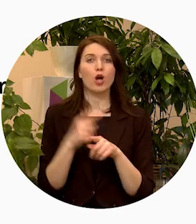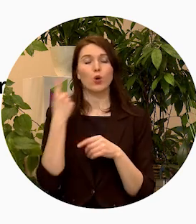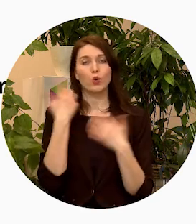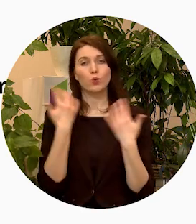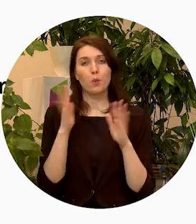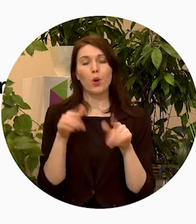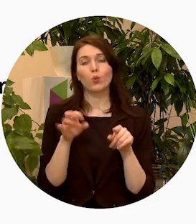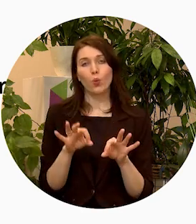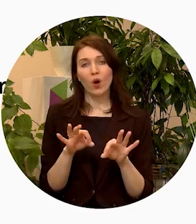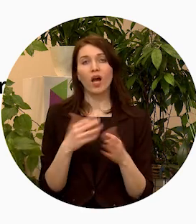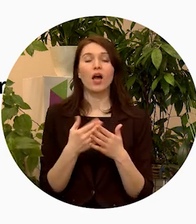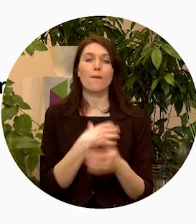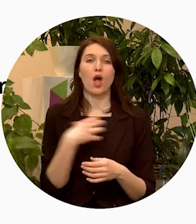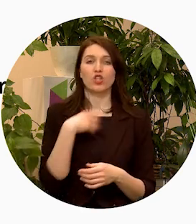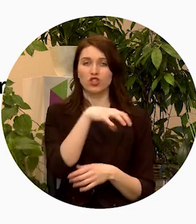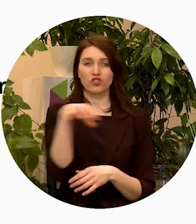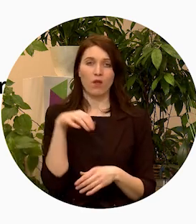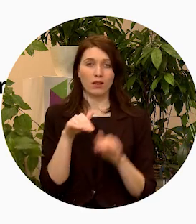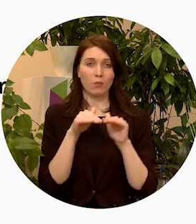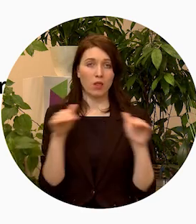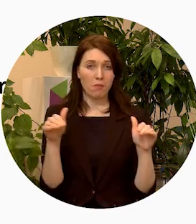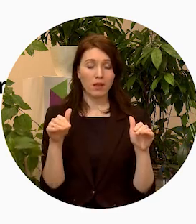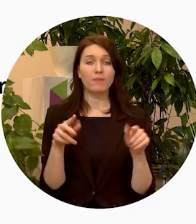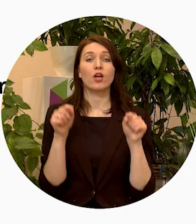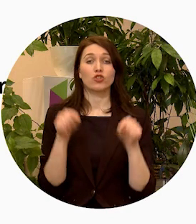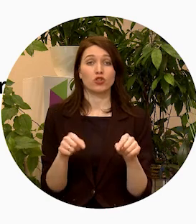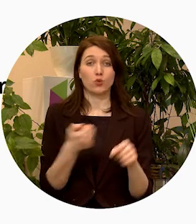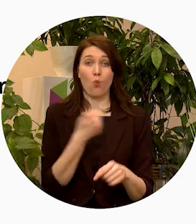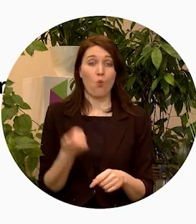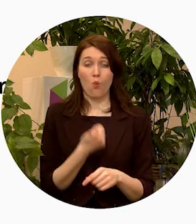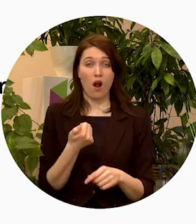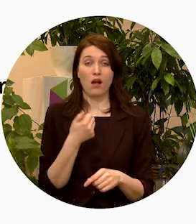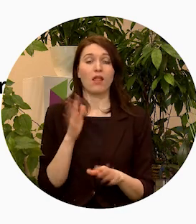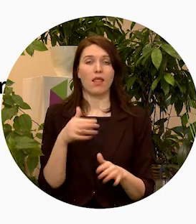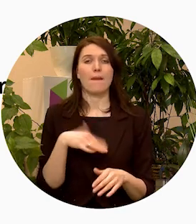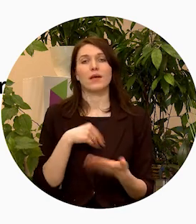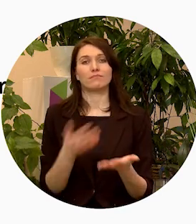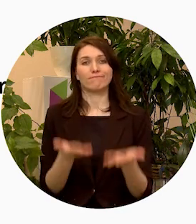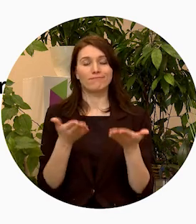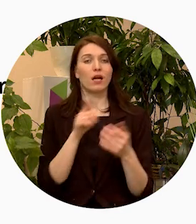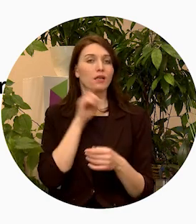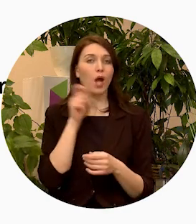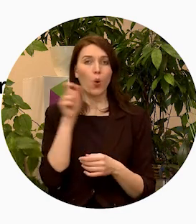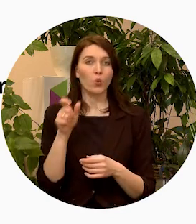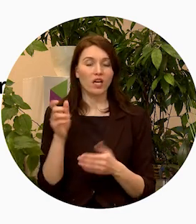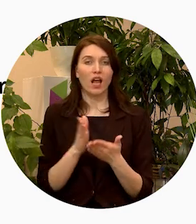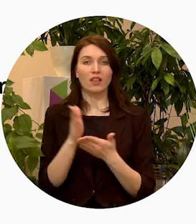to, piemēram, pašvaldību līmenī, ka šis ir gads, lai mēs akcentētu jaunatnes